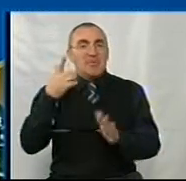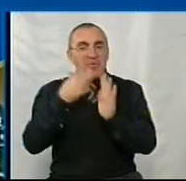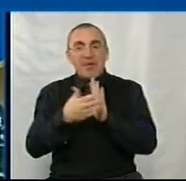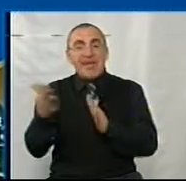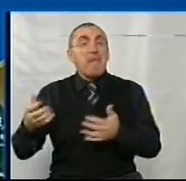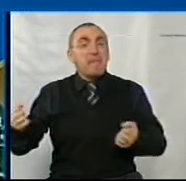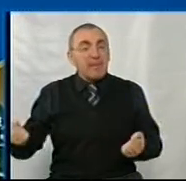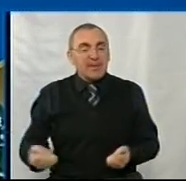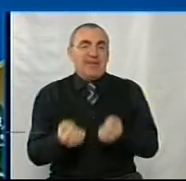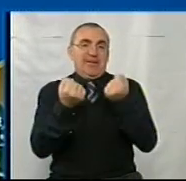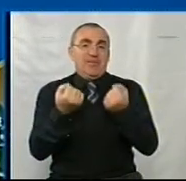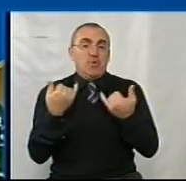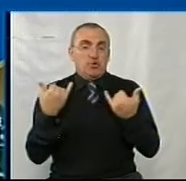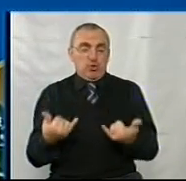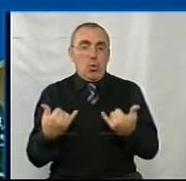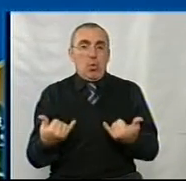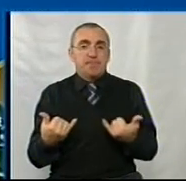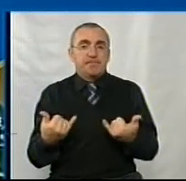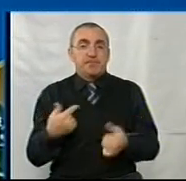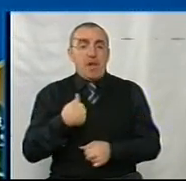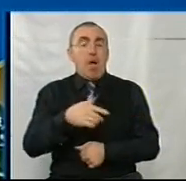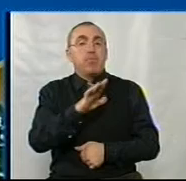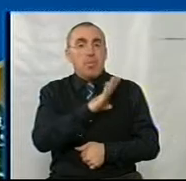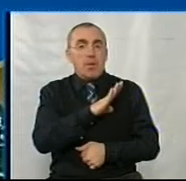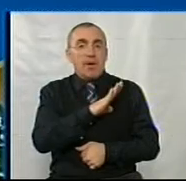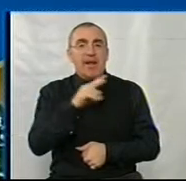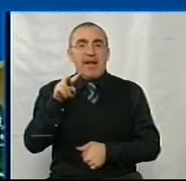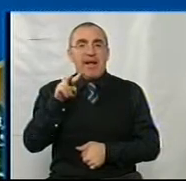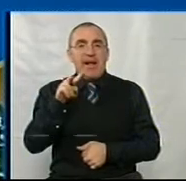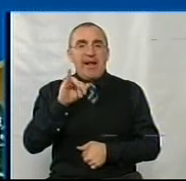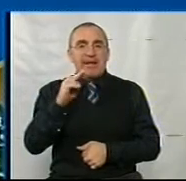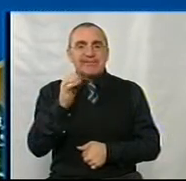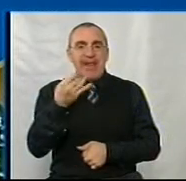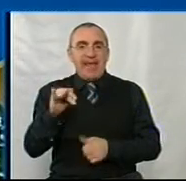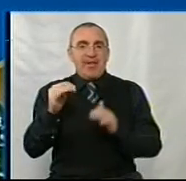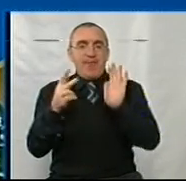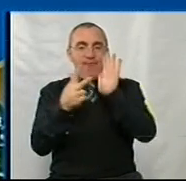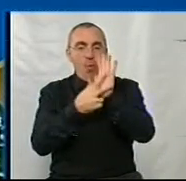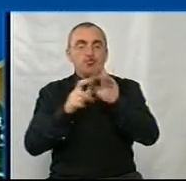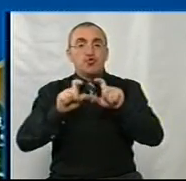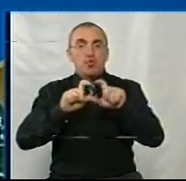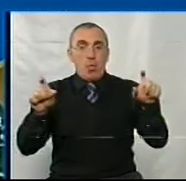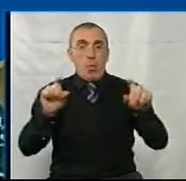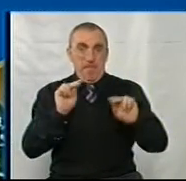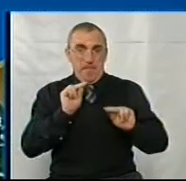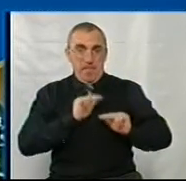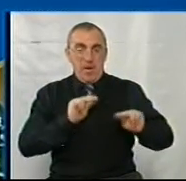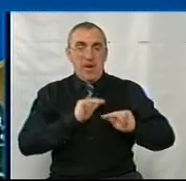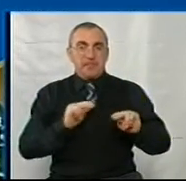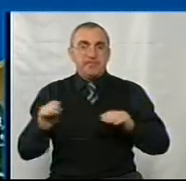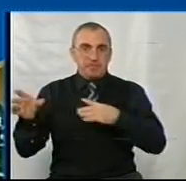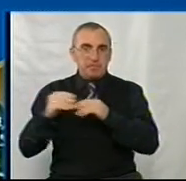їх підтримують. Сьогодні я була в ліцеї в восьмій школі, ми працюємо, давно